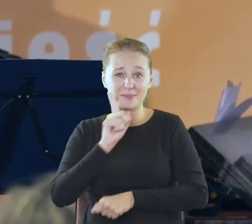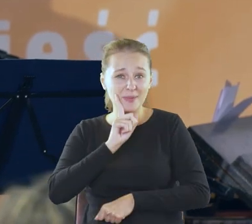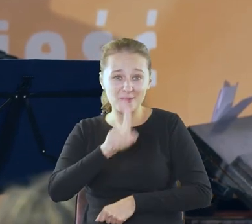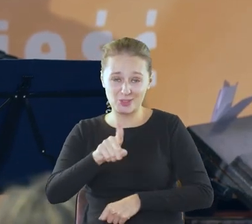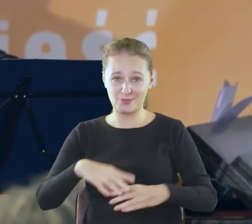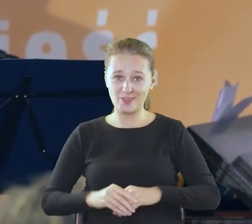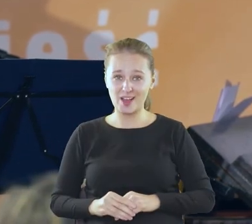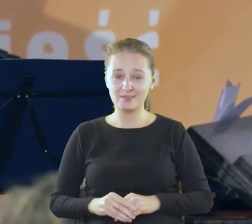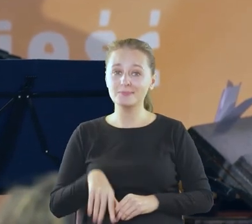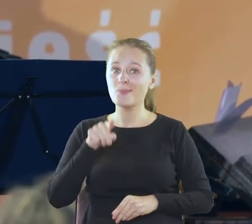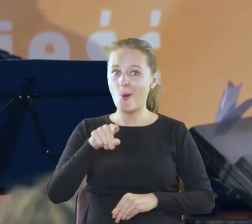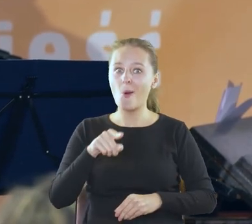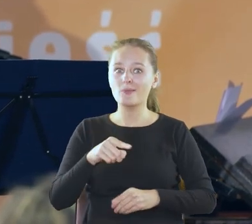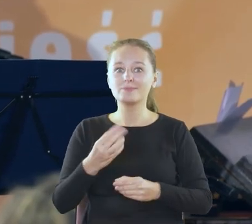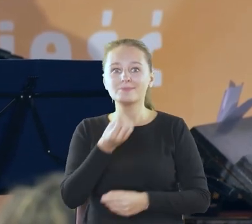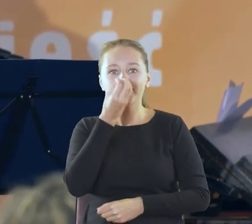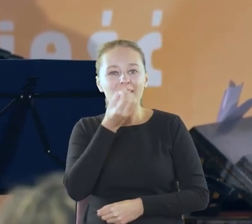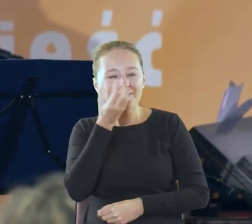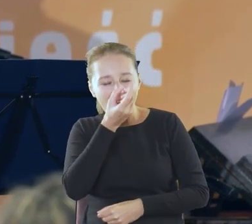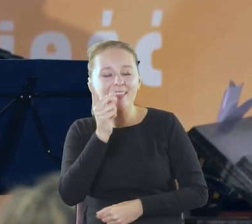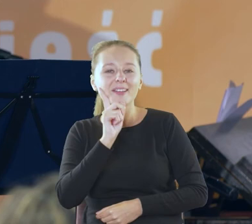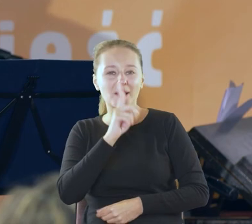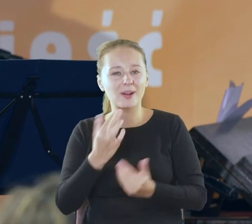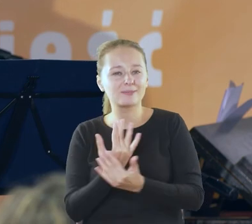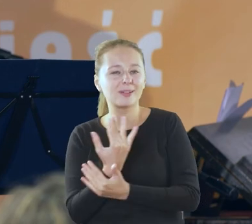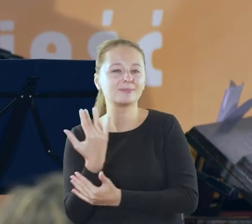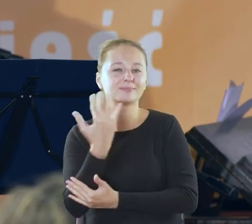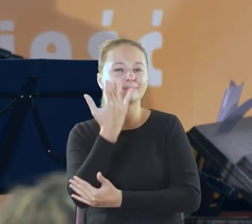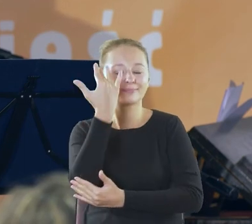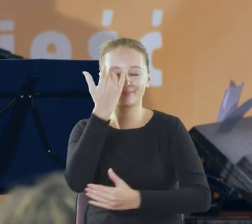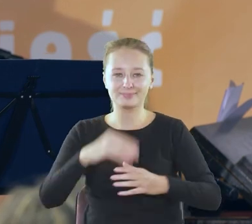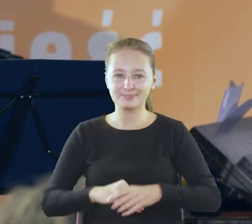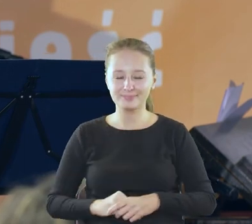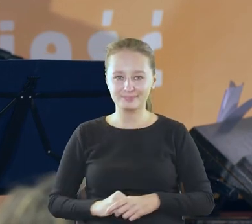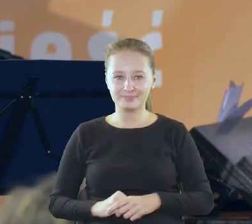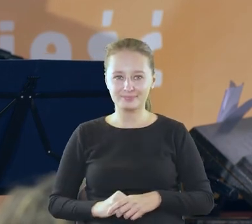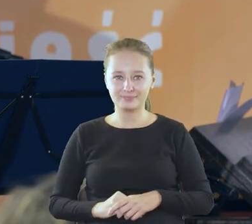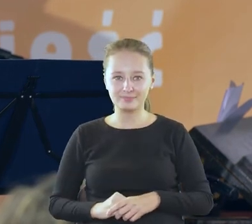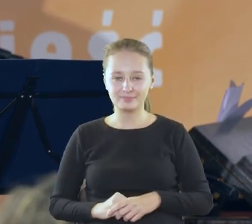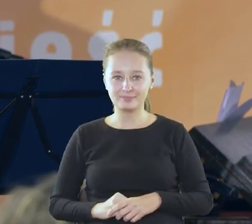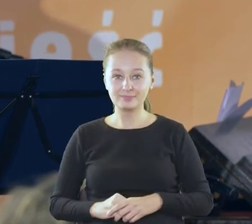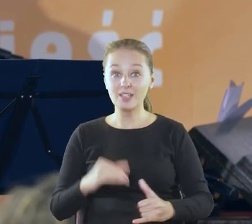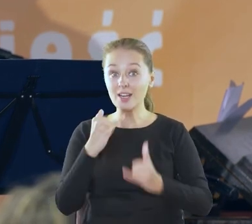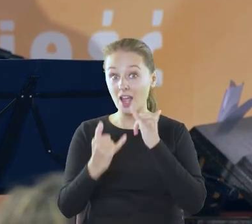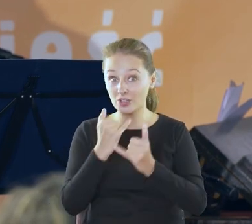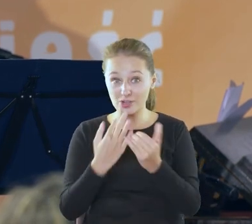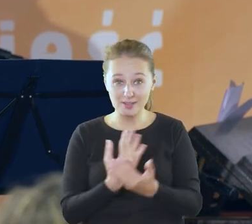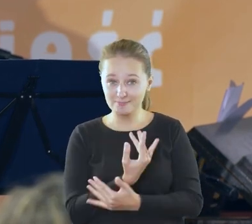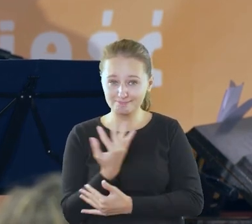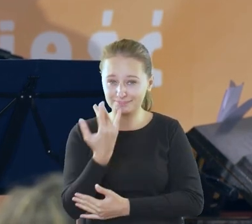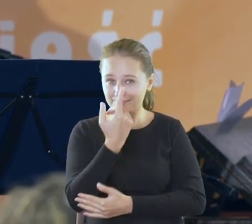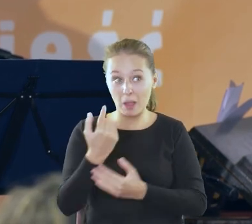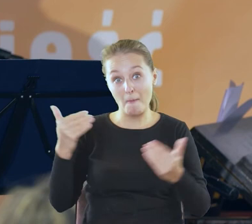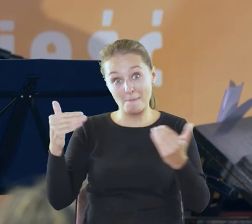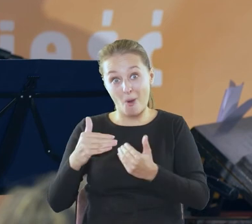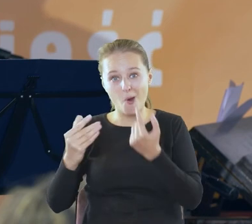naprawdę zakwitną a wtedy kiedy zakwitną to może myślę mam